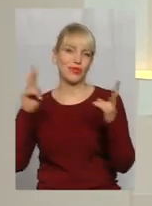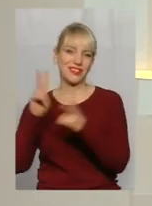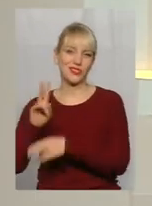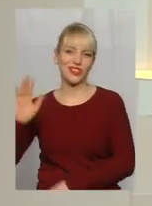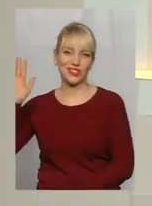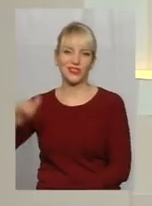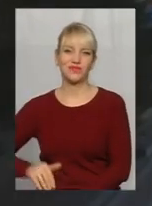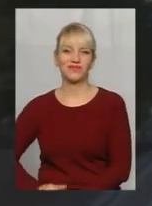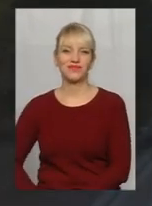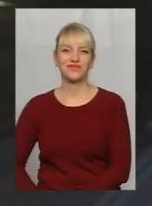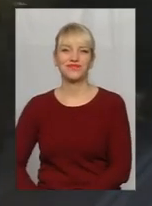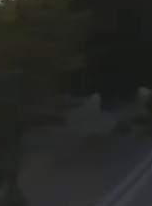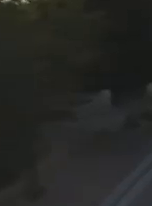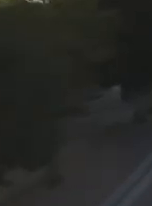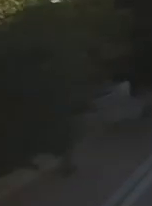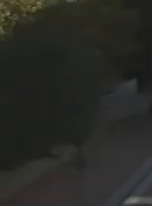Хочу.